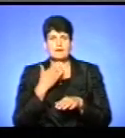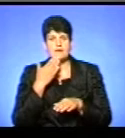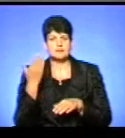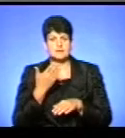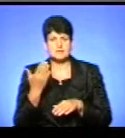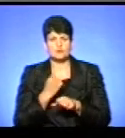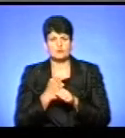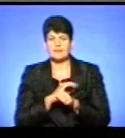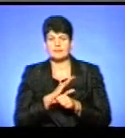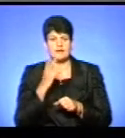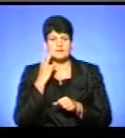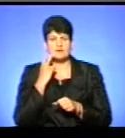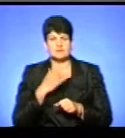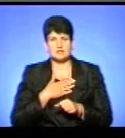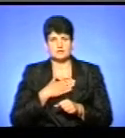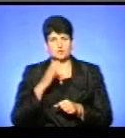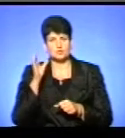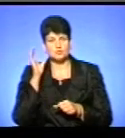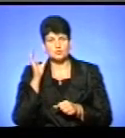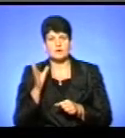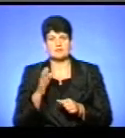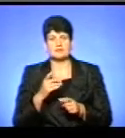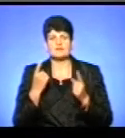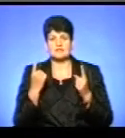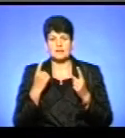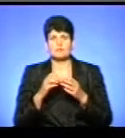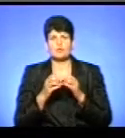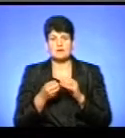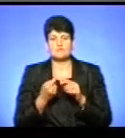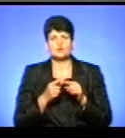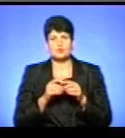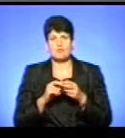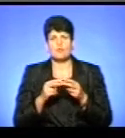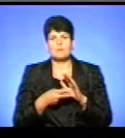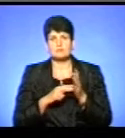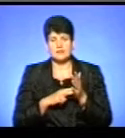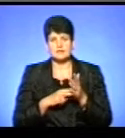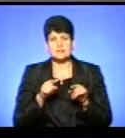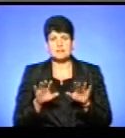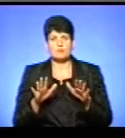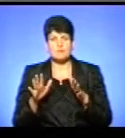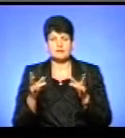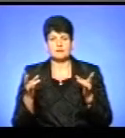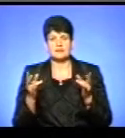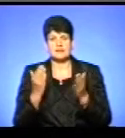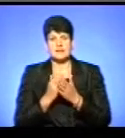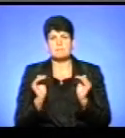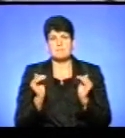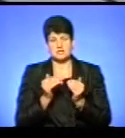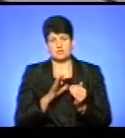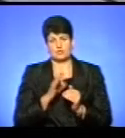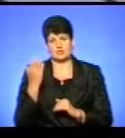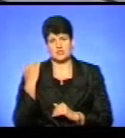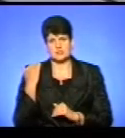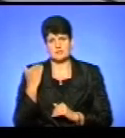роботу, але, на жаль, не завжди нас слухають. Але ми вважаємо, що суттєвих проблем в цьому плані зараз вже на даний момент стало значно менше проблем, як було раніше.